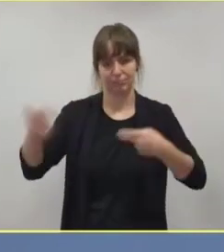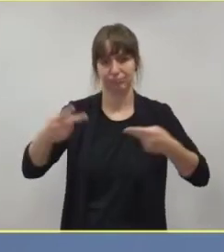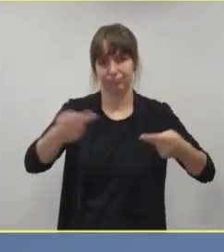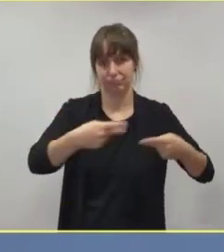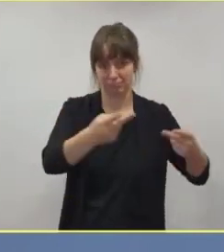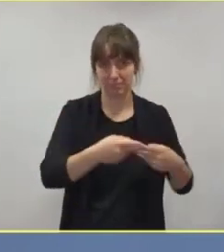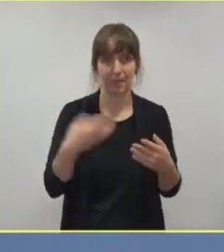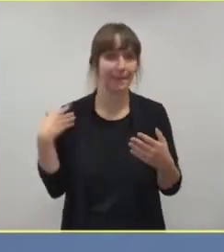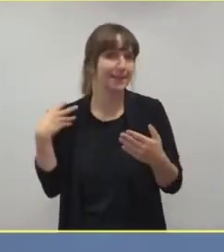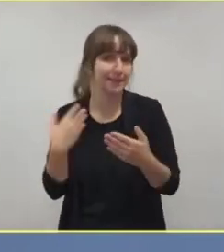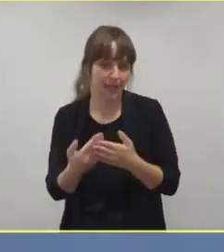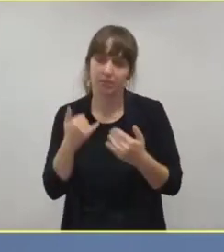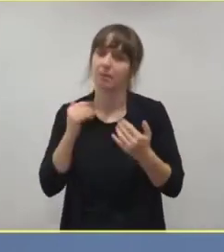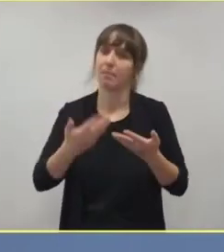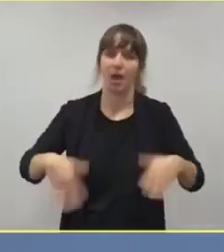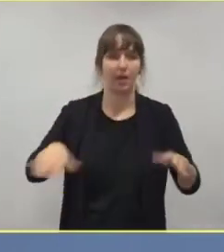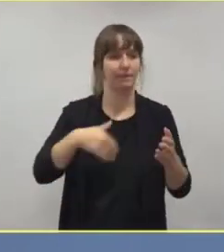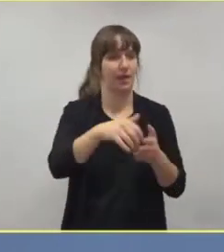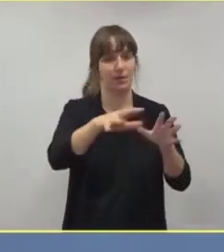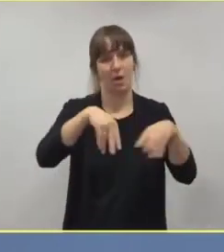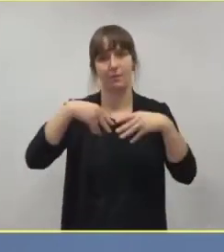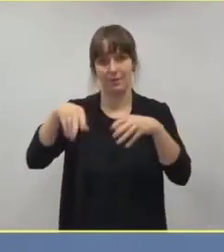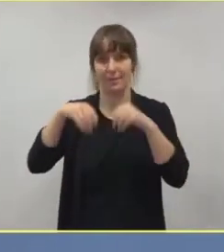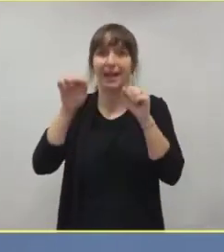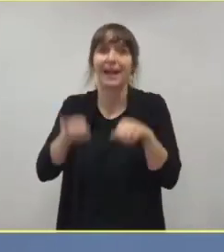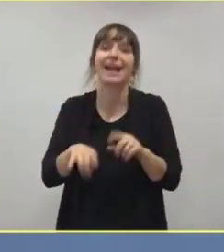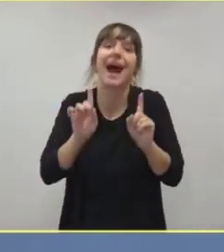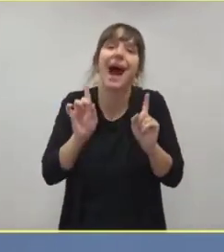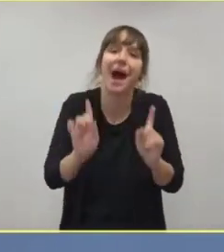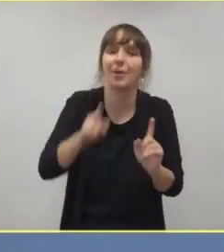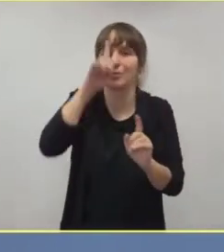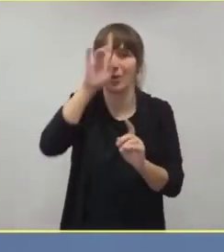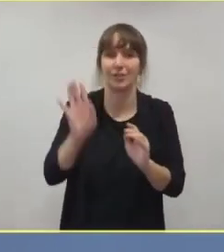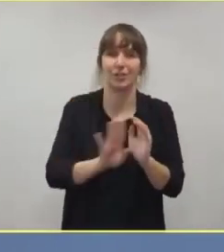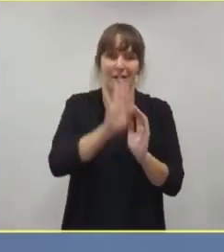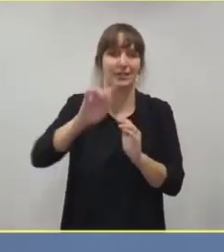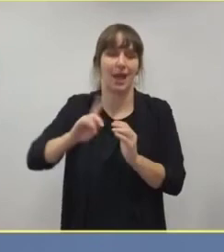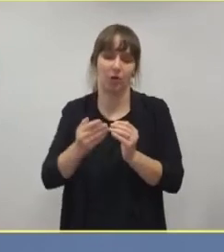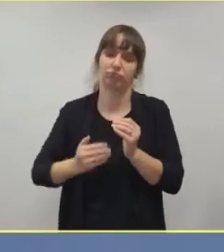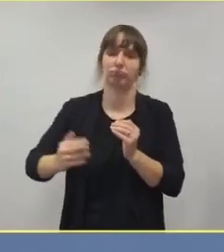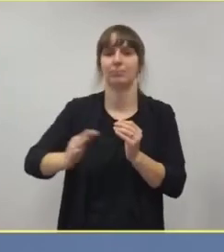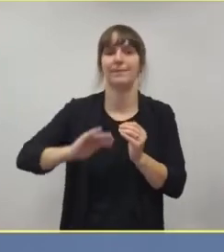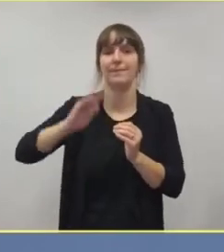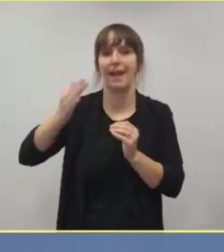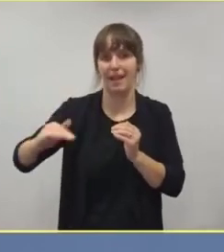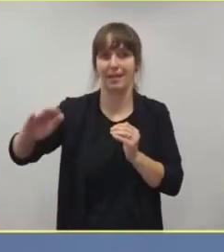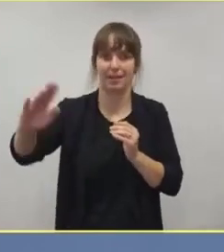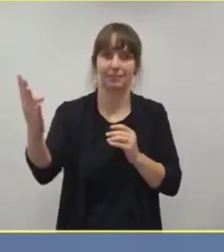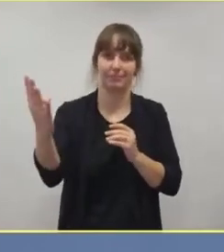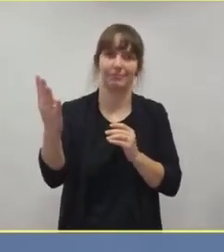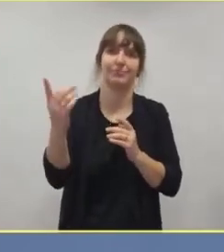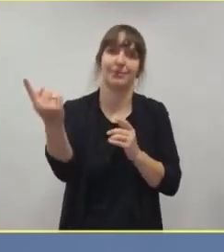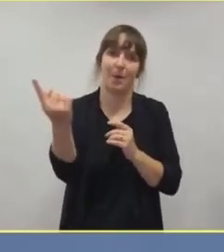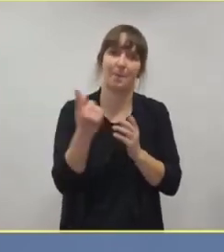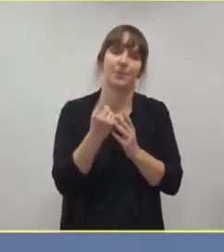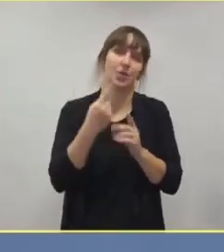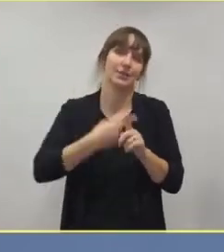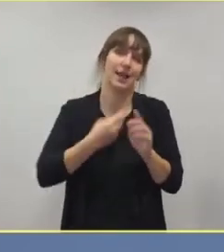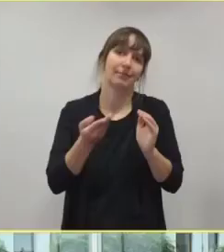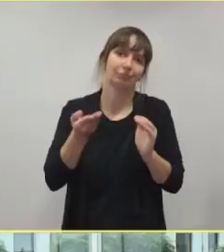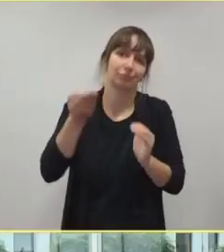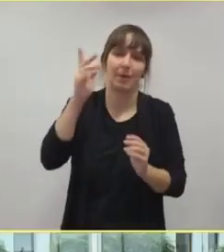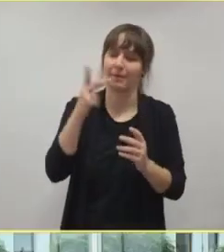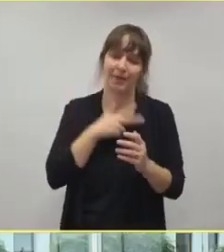aufnahmebereit. Auf der anderen Seite kommt diese deutsche Welle auf uns zu, aber das ist im Moment, glaube ich, nicht erfolgt in einer